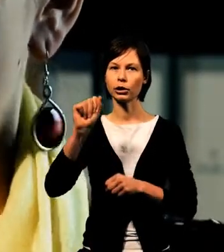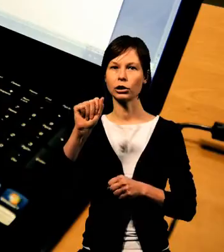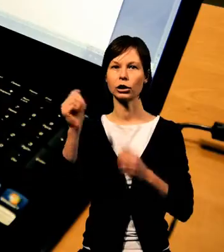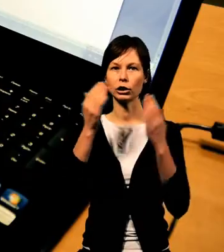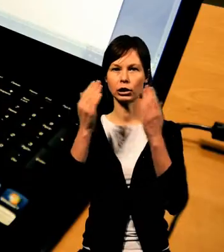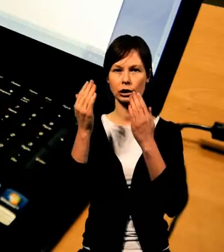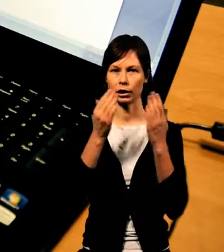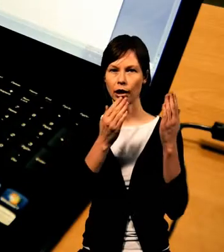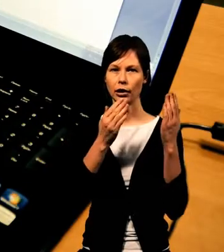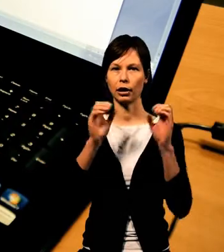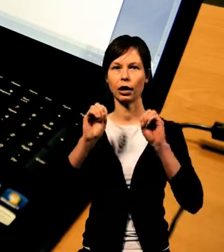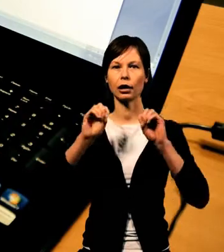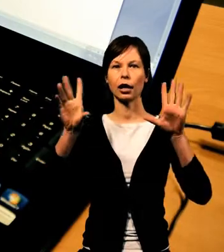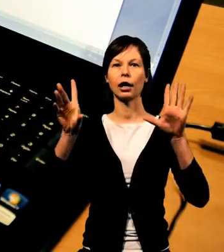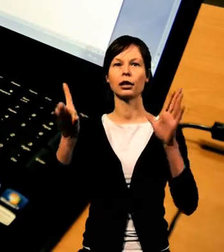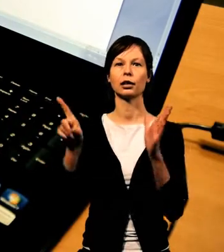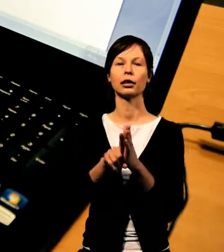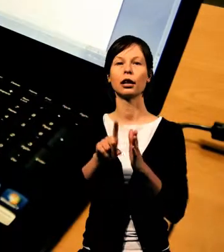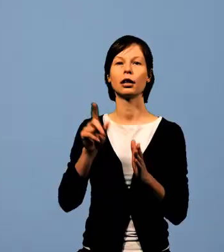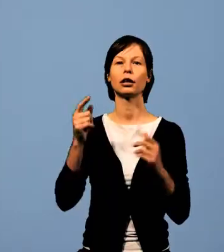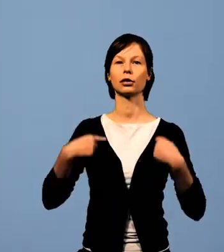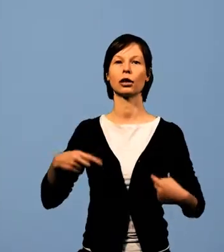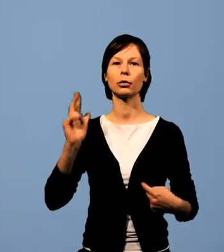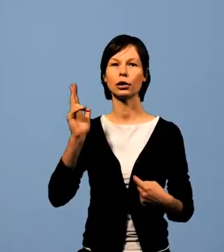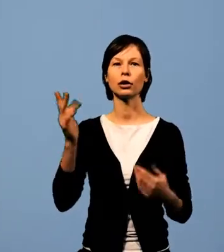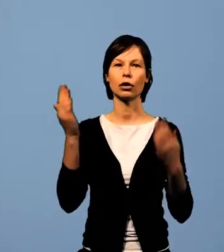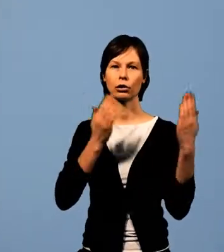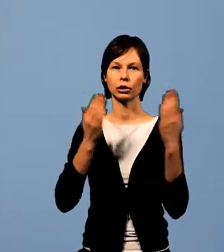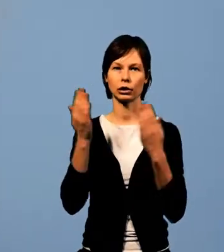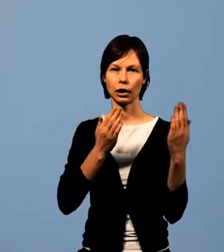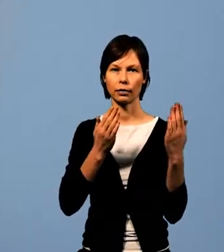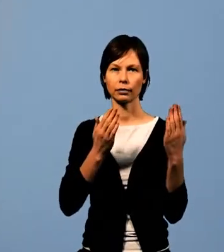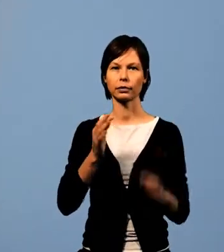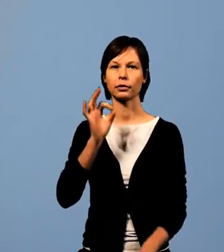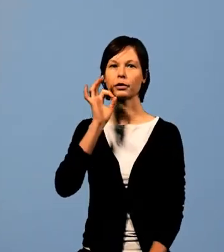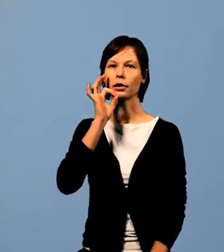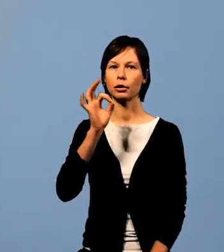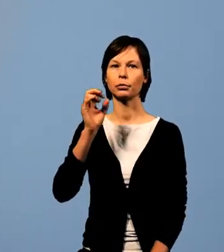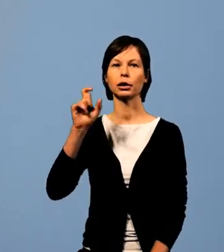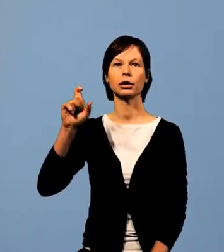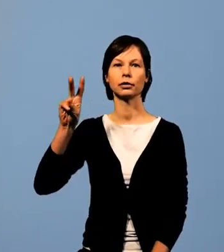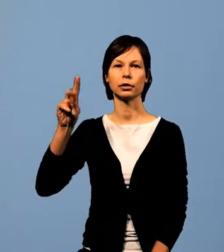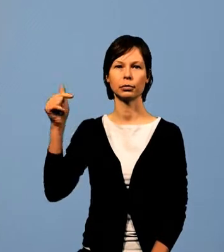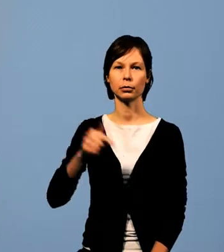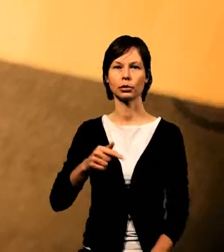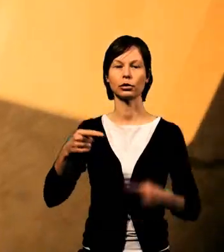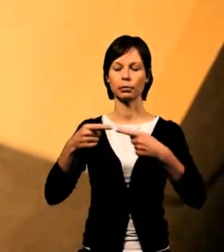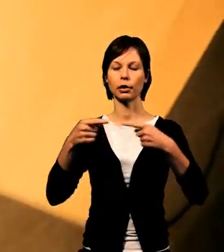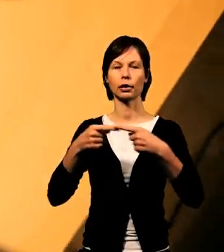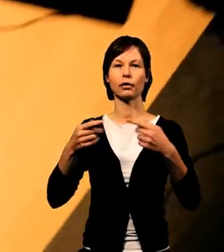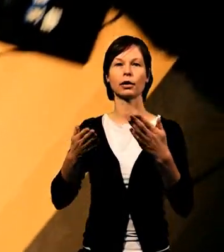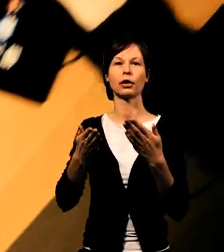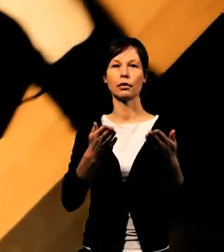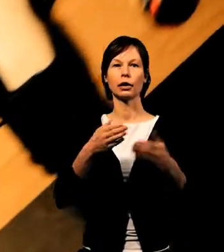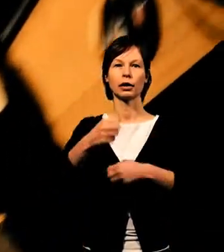ale również bez przesady. Ma być czytelne i przejrzyste dla osoby, do której trafia. Skuteczne CV